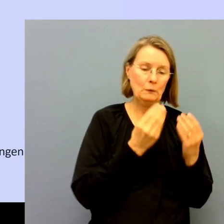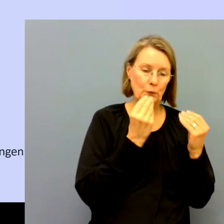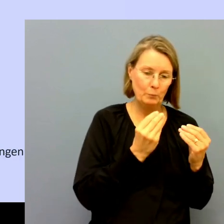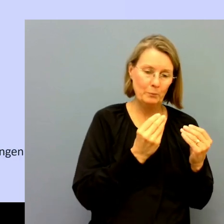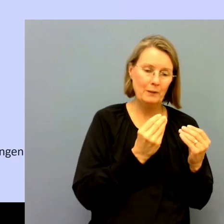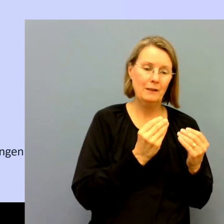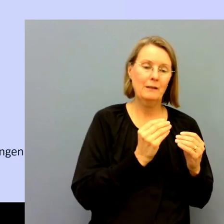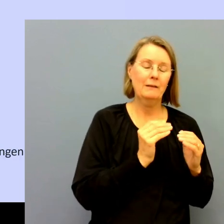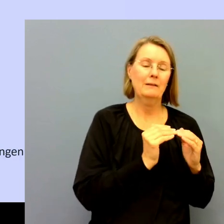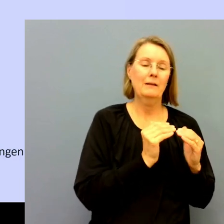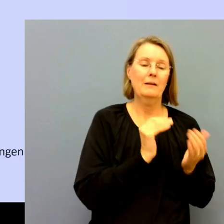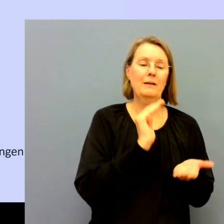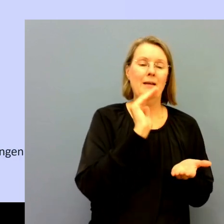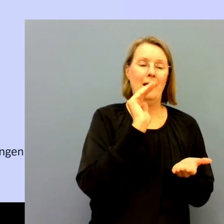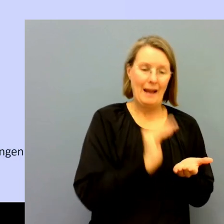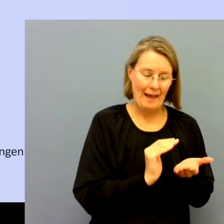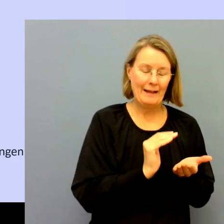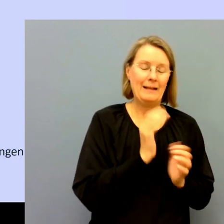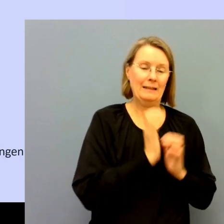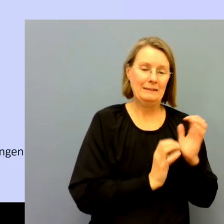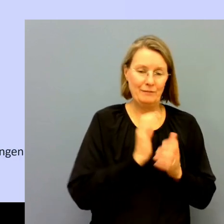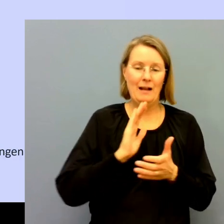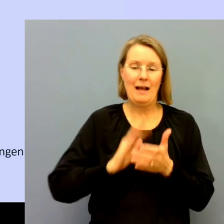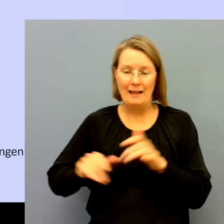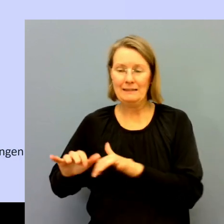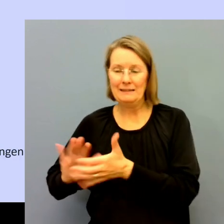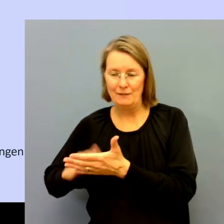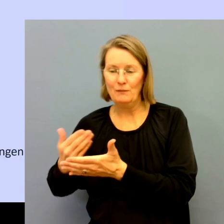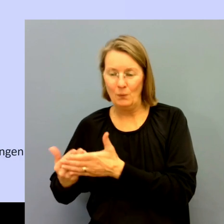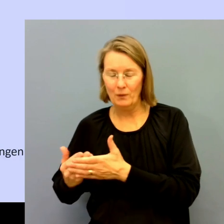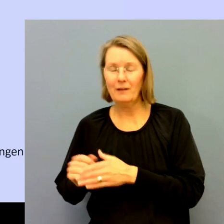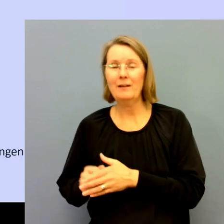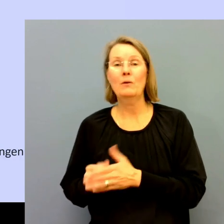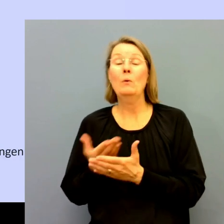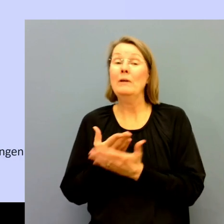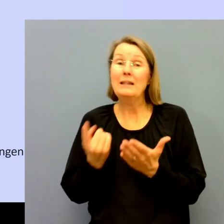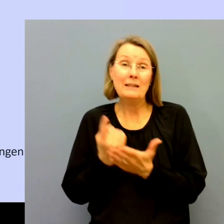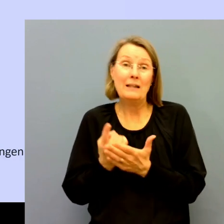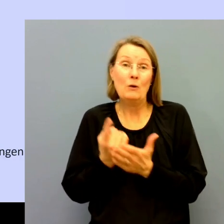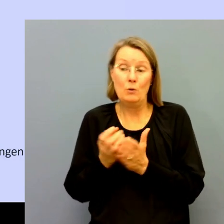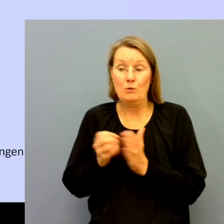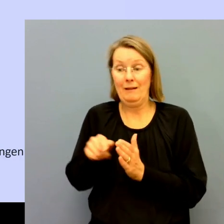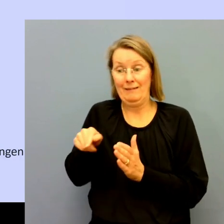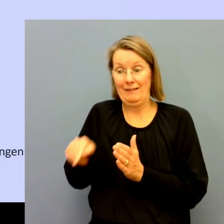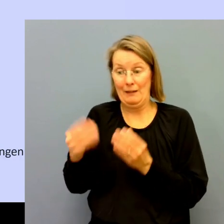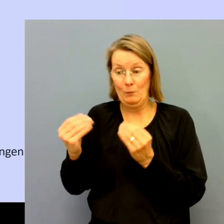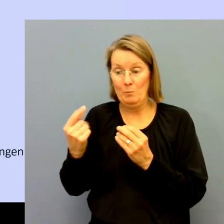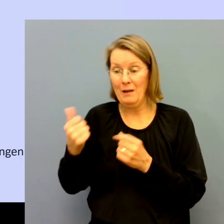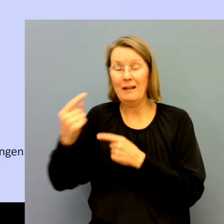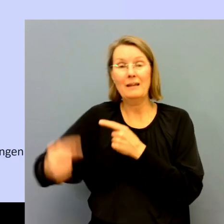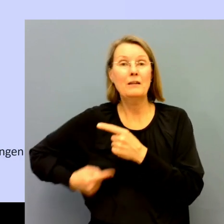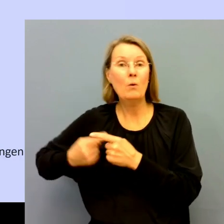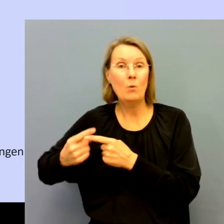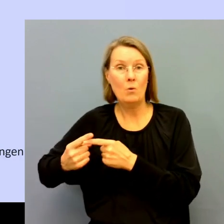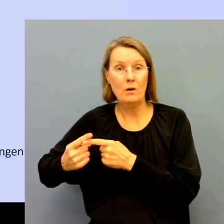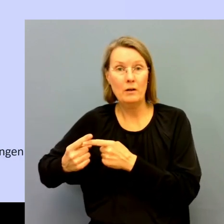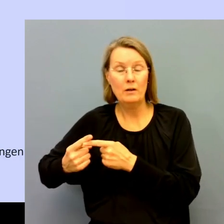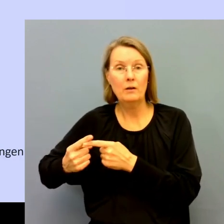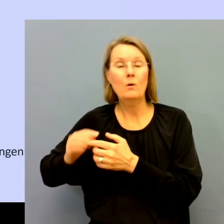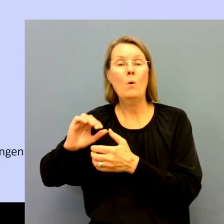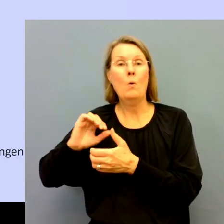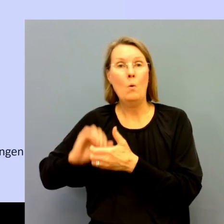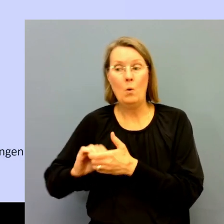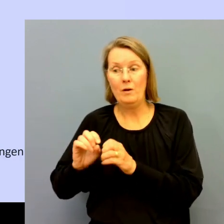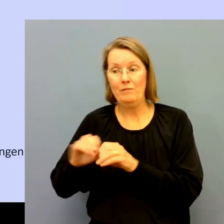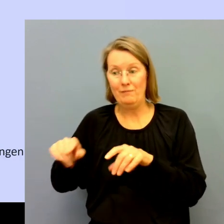skrivtolksutbildningen. Och det är ju inte så konstigt. Skrivtolksutbildningen är ju mycket kortare, den är ettårig. Och en